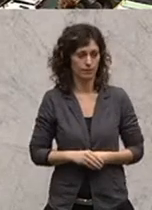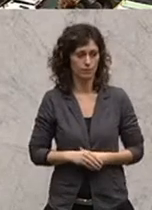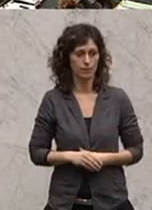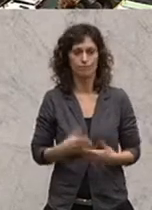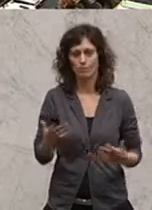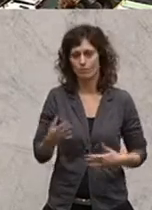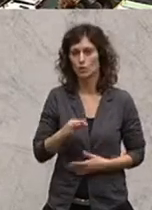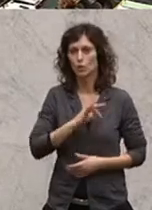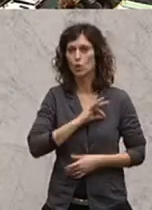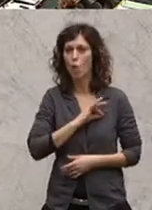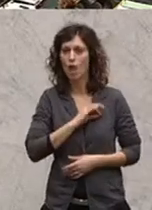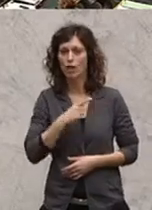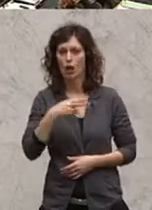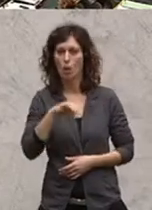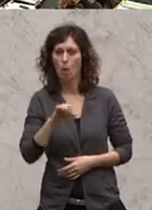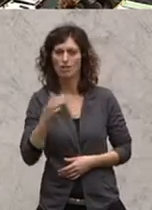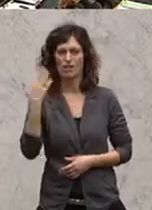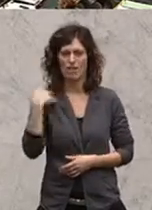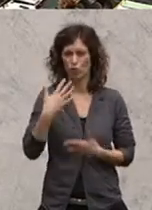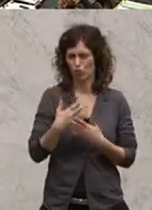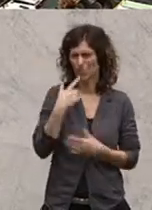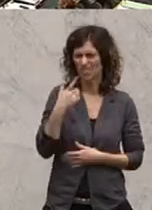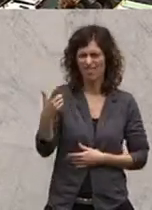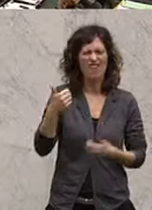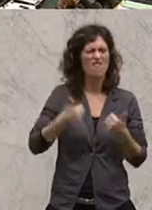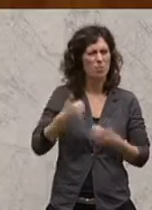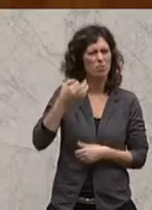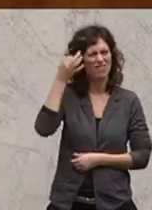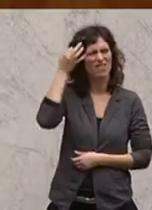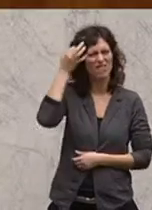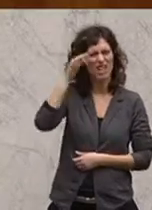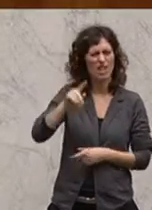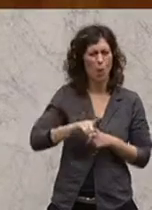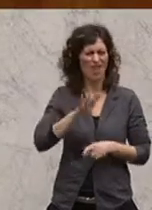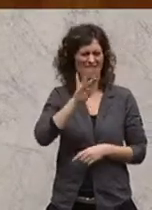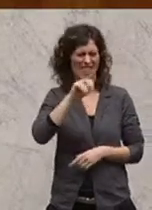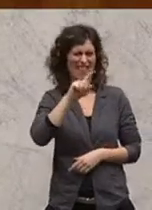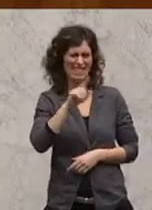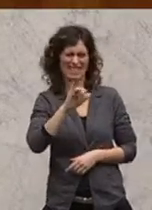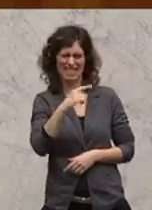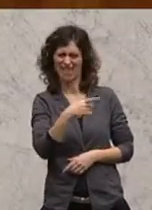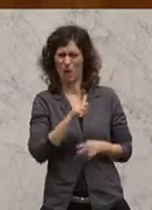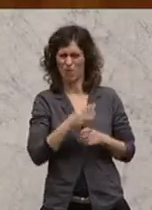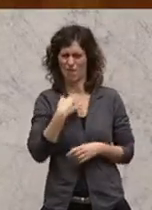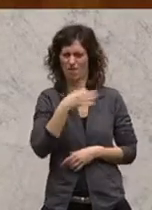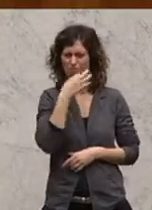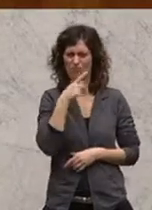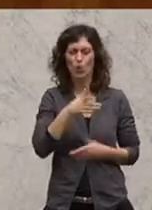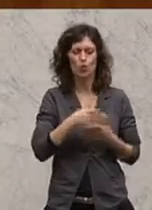Ja, Kollege Kreuz hat ja auch erwähnt, Wettbewerbsfähigkeit, auch Kollegin Winze, glaube ich, hat davon gesprochen, die durch dieses